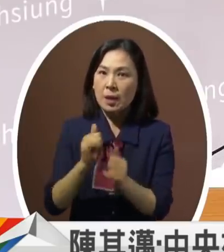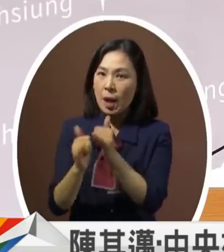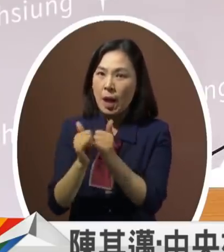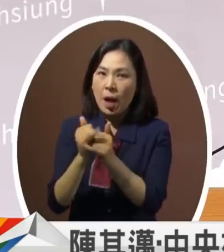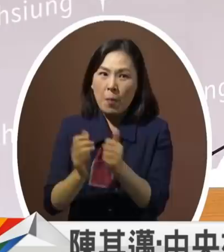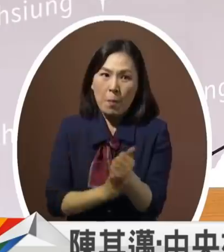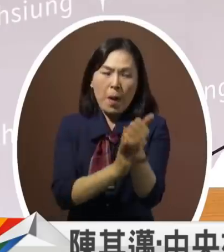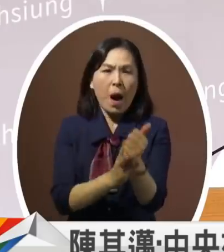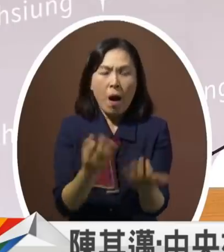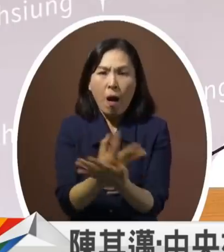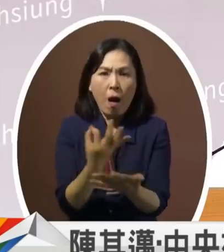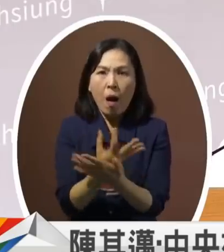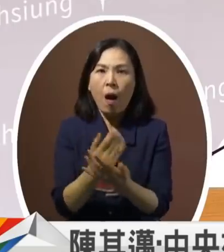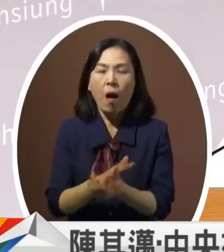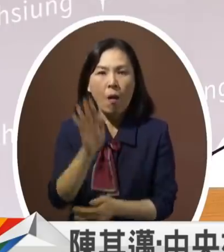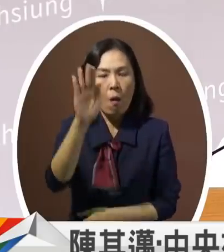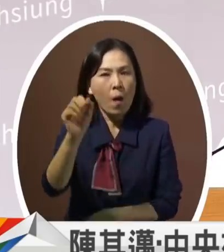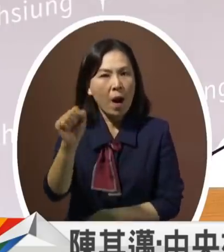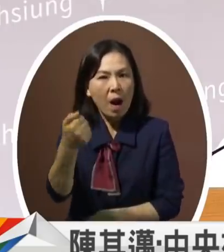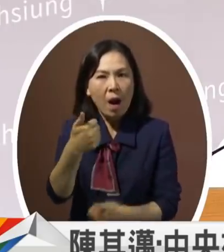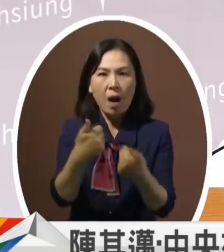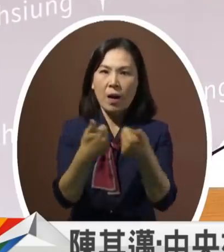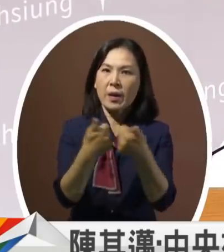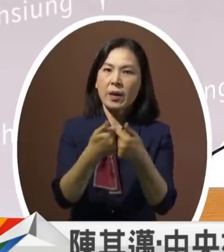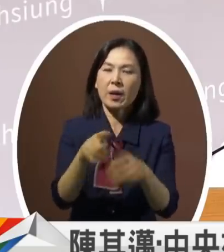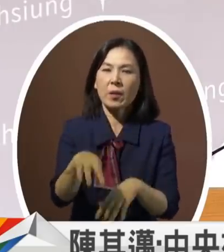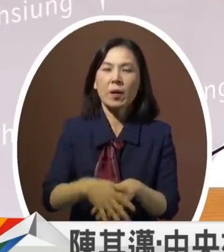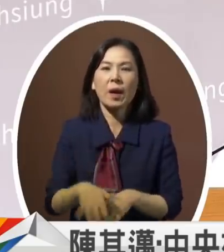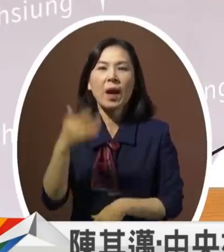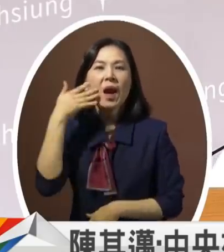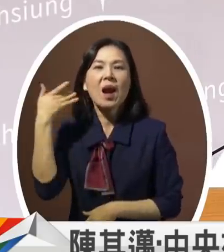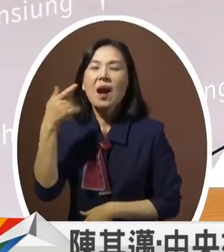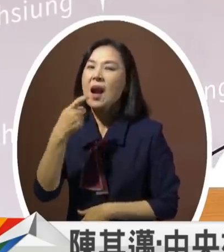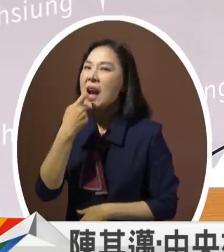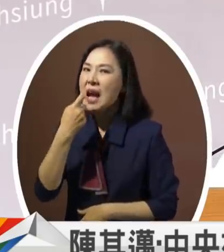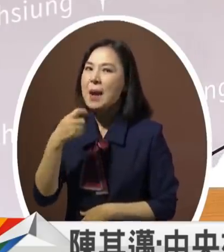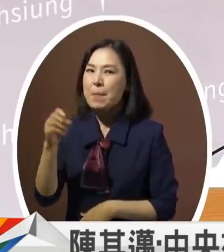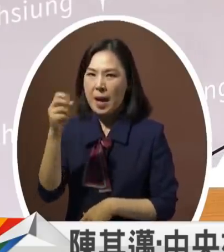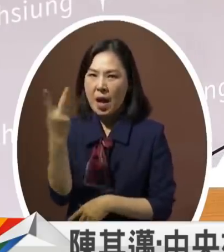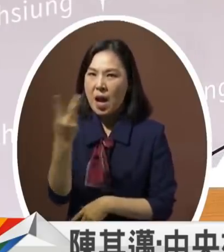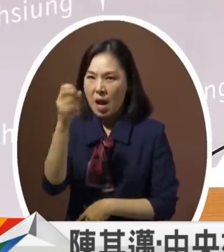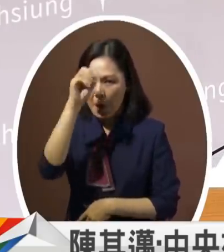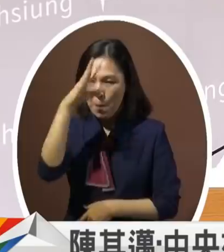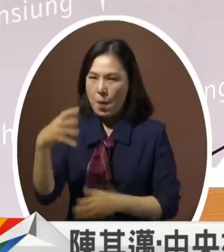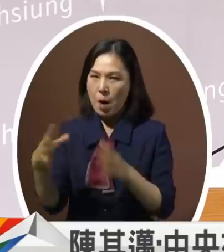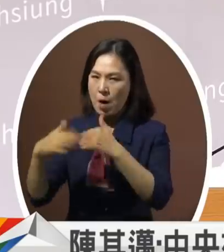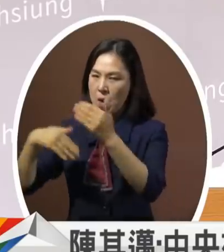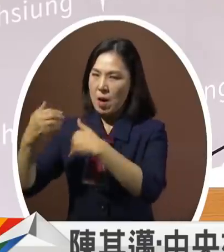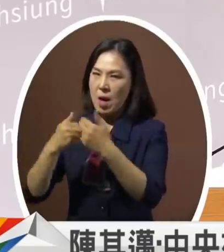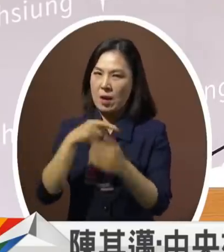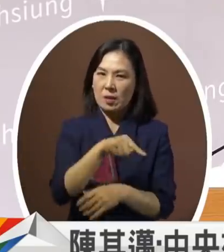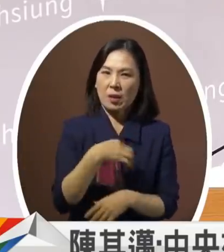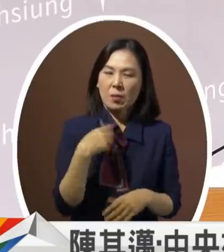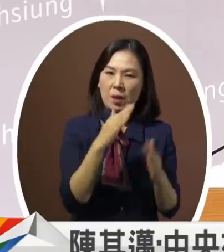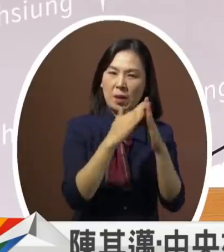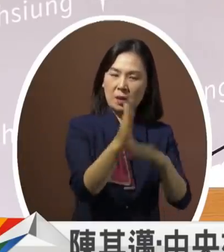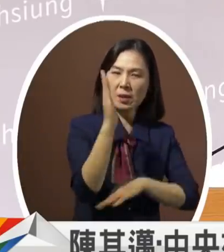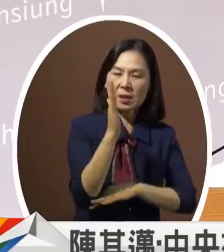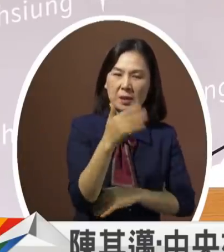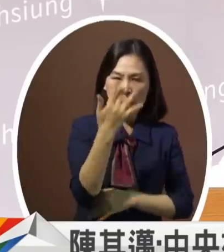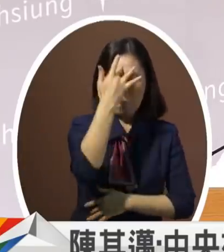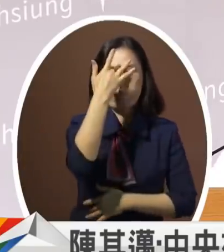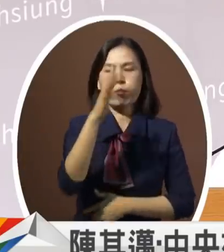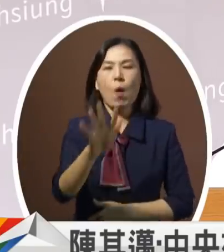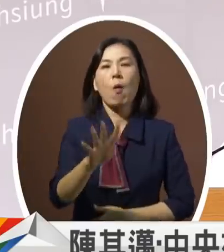我相信未来在议会蓝白合作的架构下推动市政一定会碰上很大的阻力